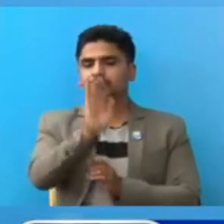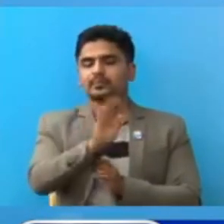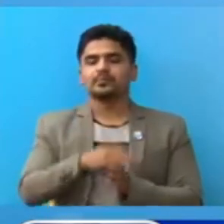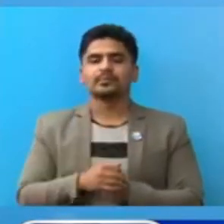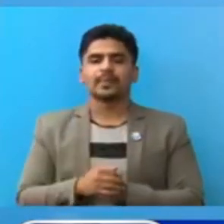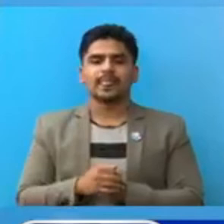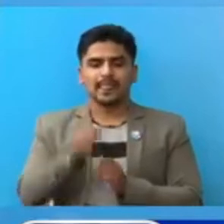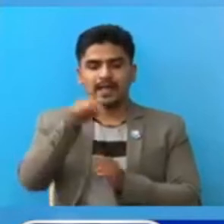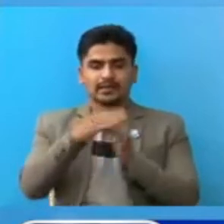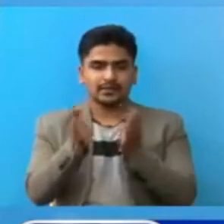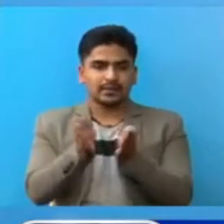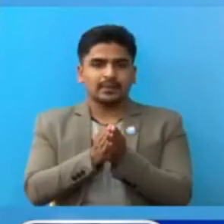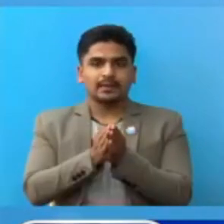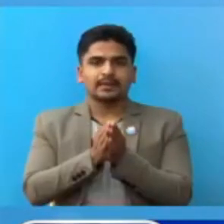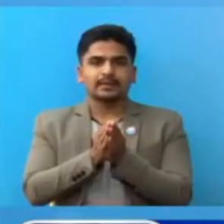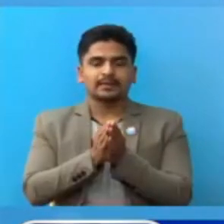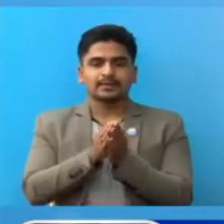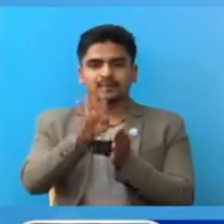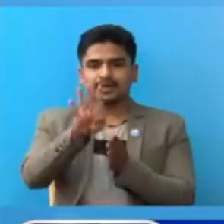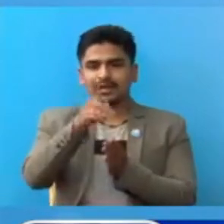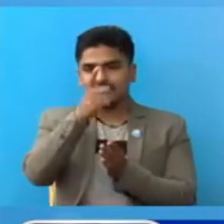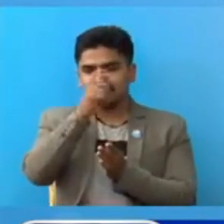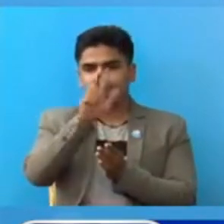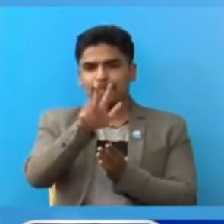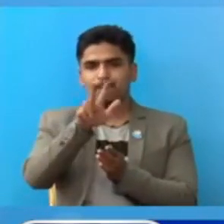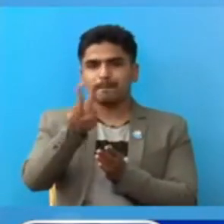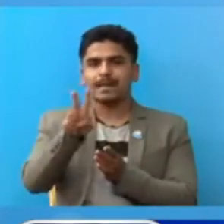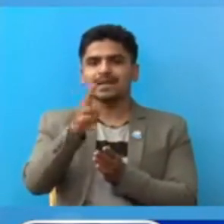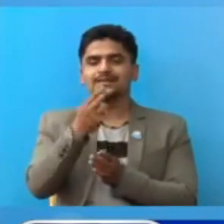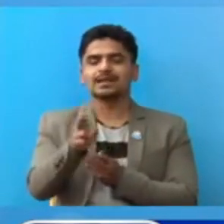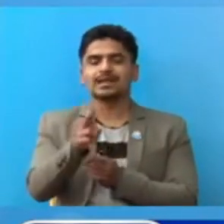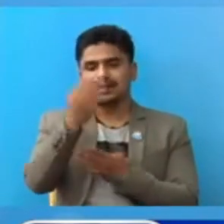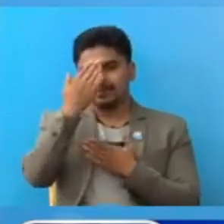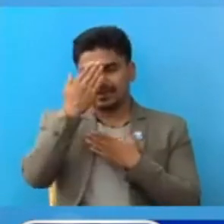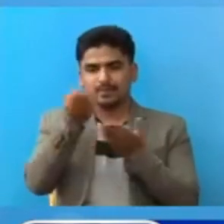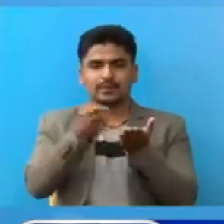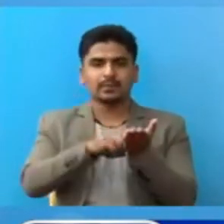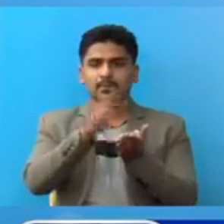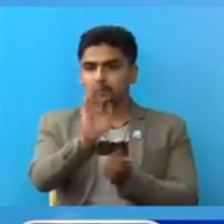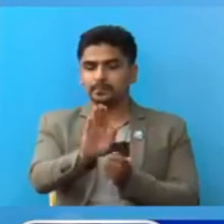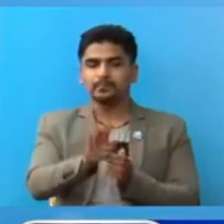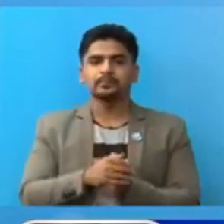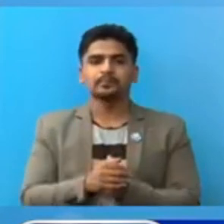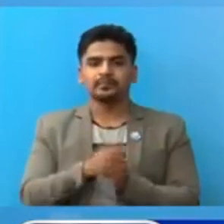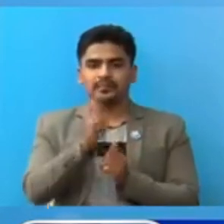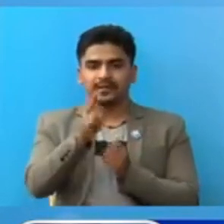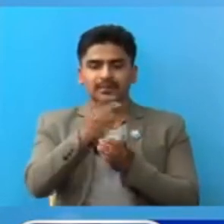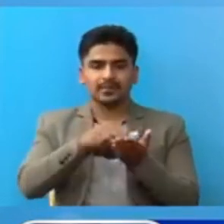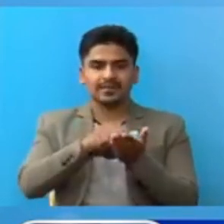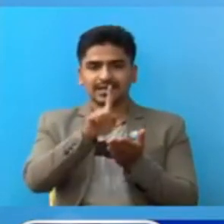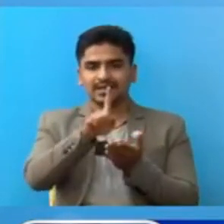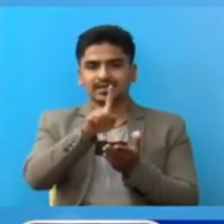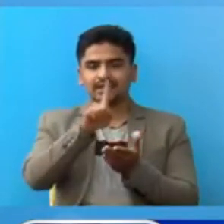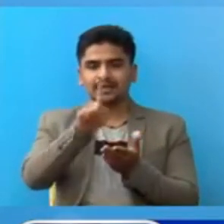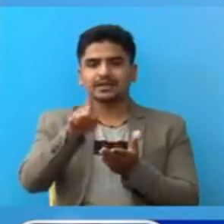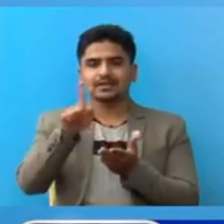आजा जम्मा 4-82 जना संक्रमित बेटिन वयको छा तेस मर्दे 1-7